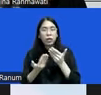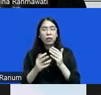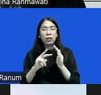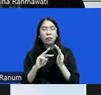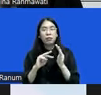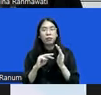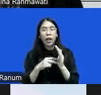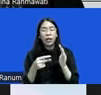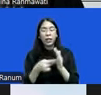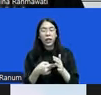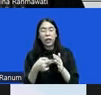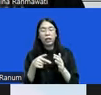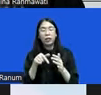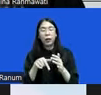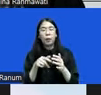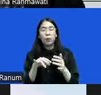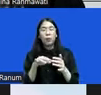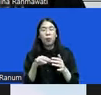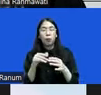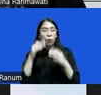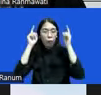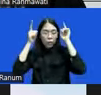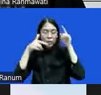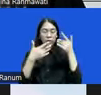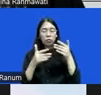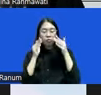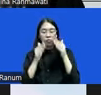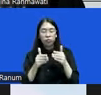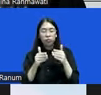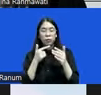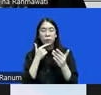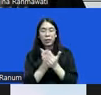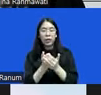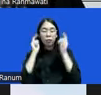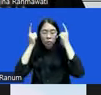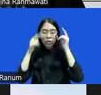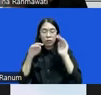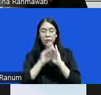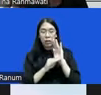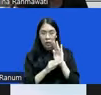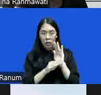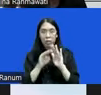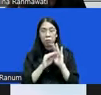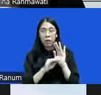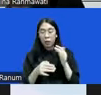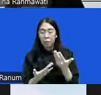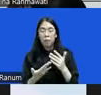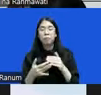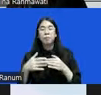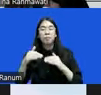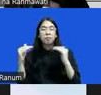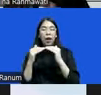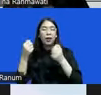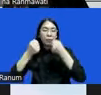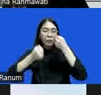secara politis berdasarkan kepentingan politik suatu negara gitu politik suatu kebijakan misalnya dalam hal ini kebijakan peradilan pidana yang mana